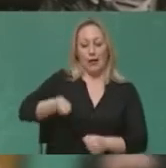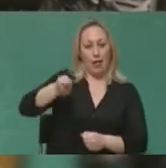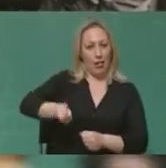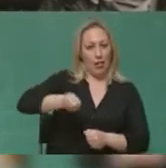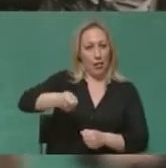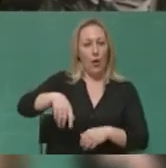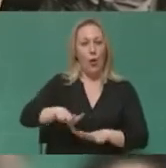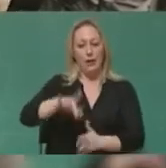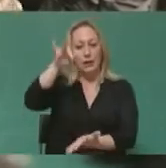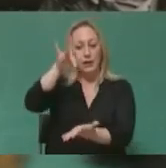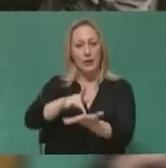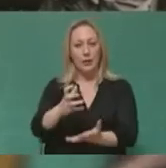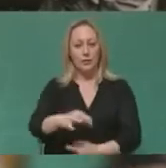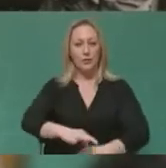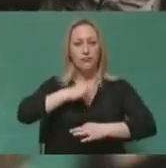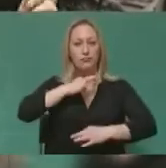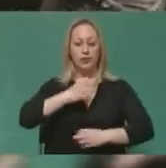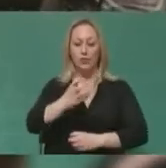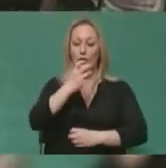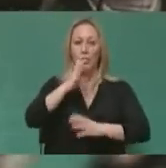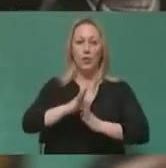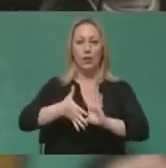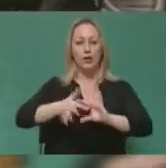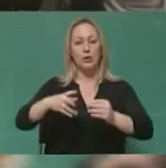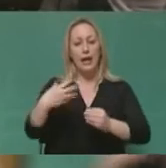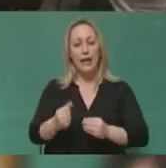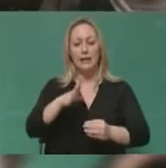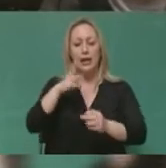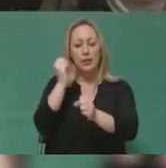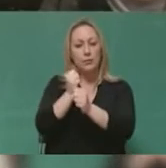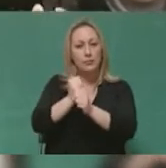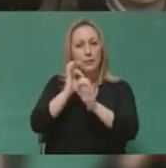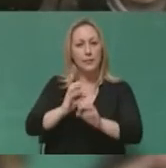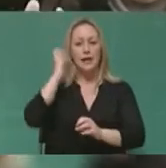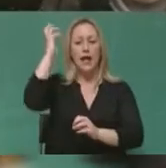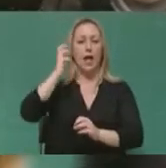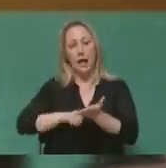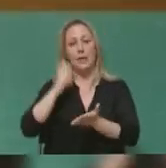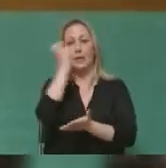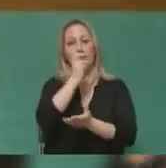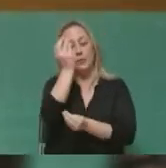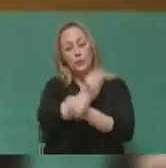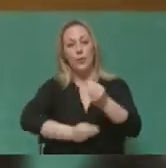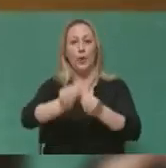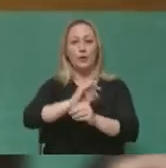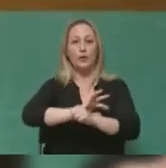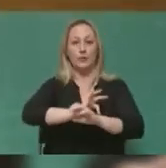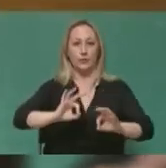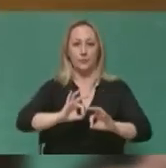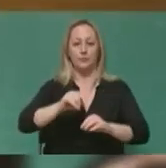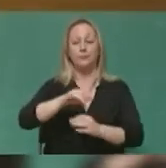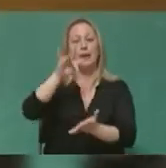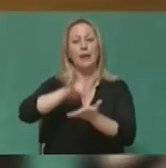κάνει μία αυτή, είναι ένα κέντρο ιστορικό το οποίο έχει τους ανθρώπους, τους ιστορικούς για να κάνουν αυτή την έρευνα. Από το κέντρο